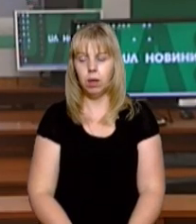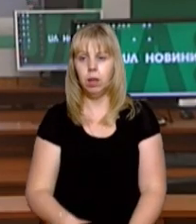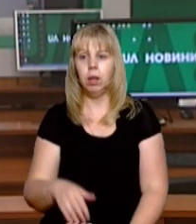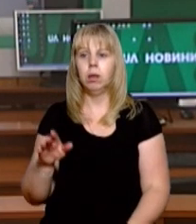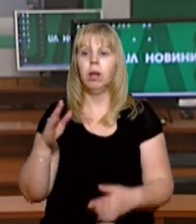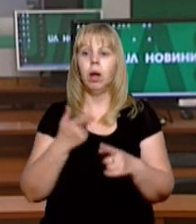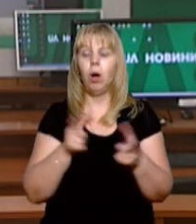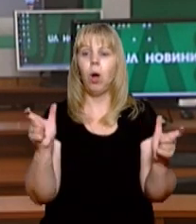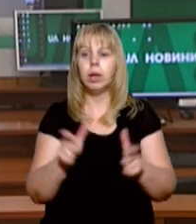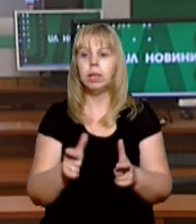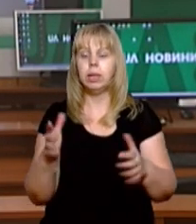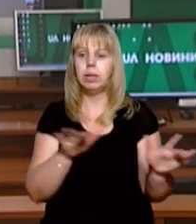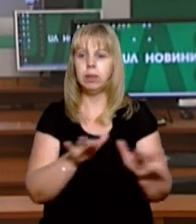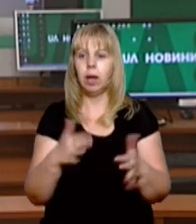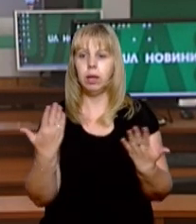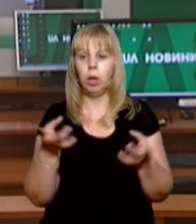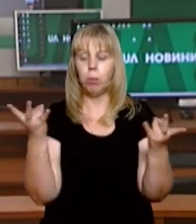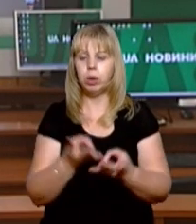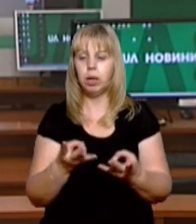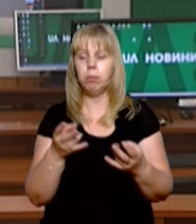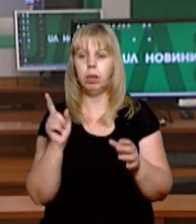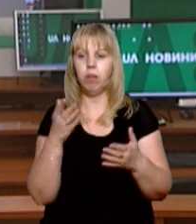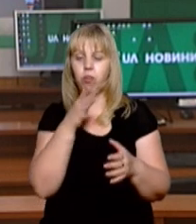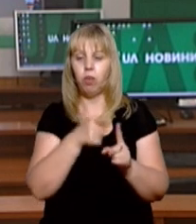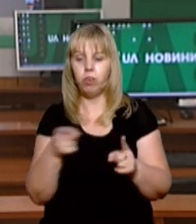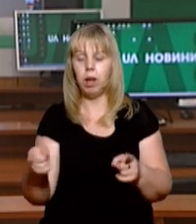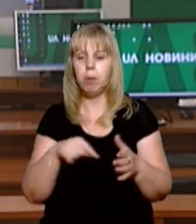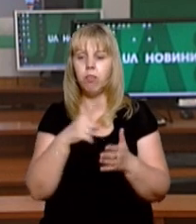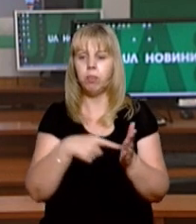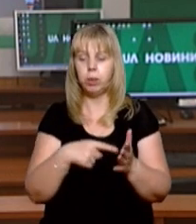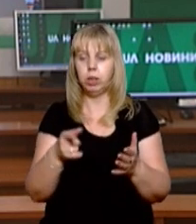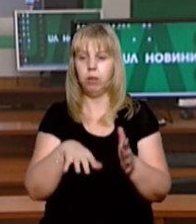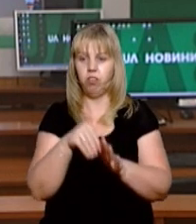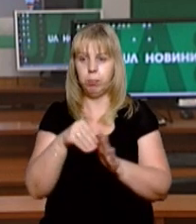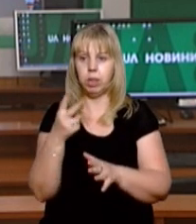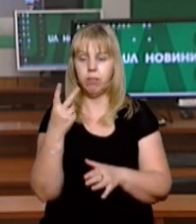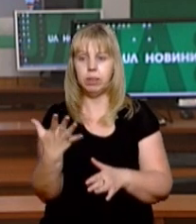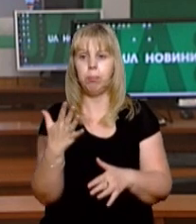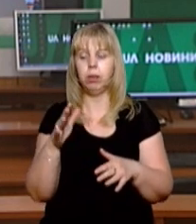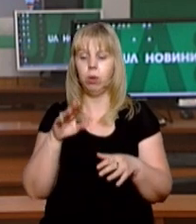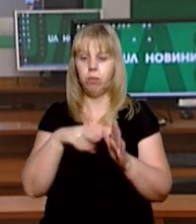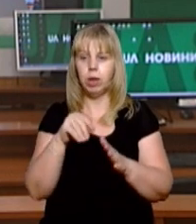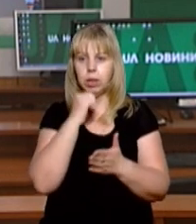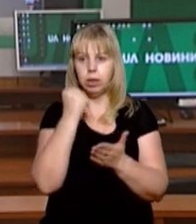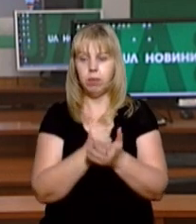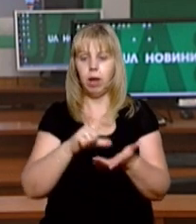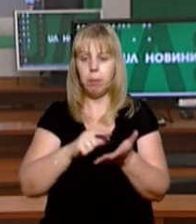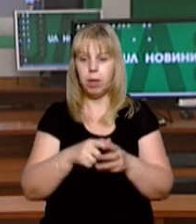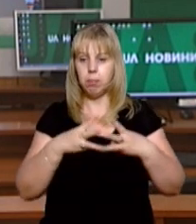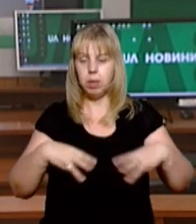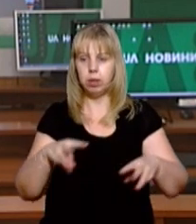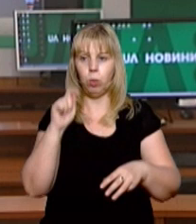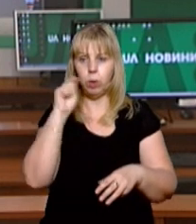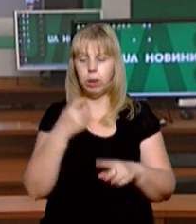Перелік карантинних заходів, яких потрібно дотримуватися під час місцевих виборів 25 жовтня, затвердив Кабінет міністрів